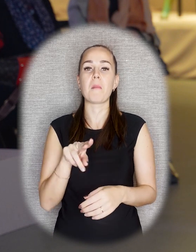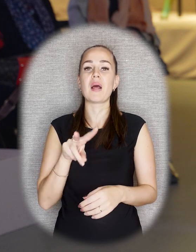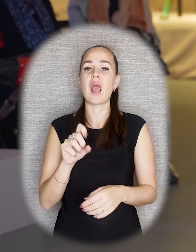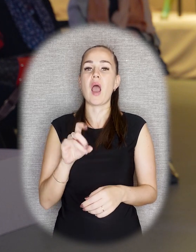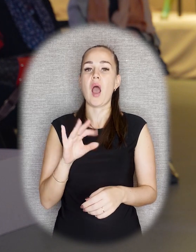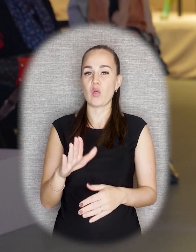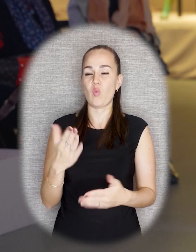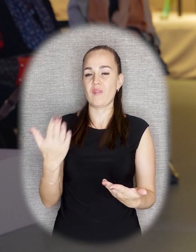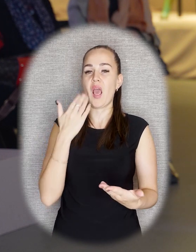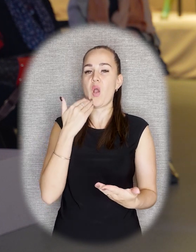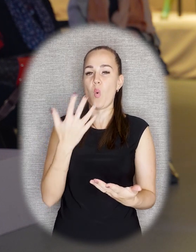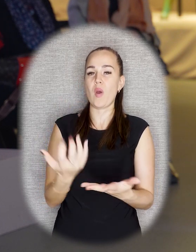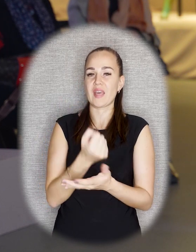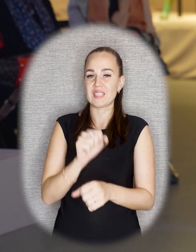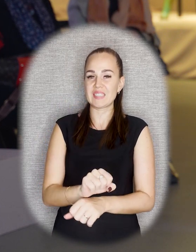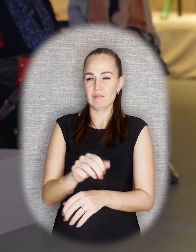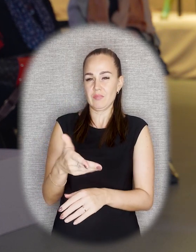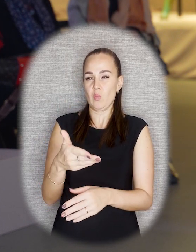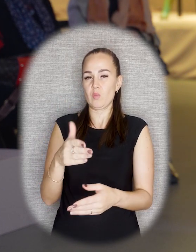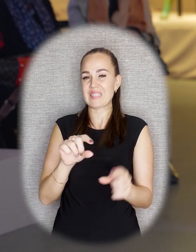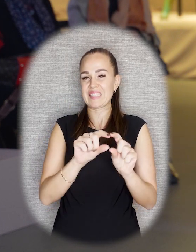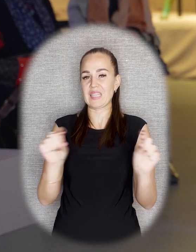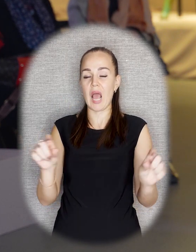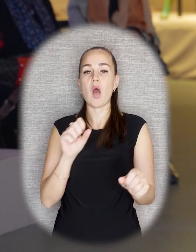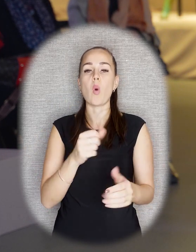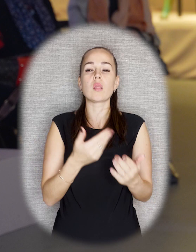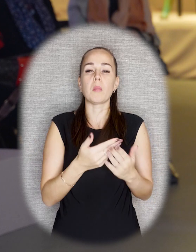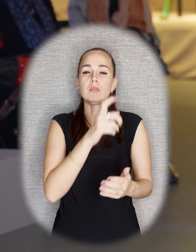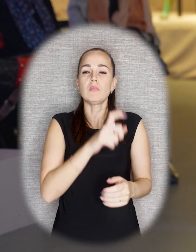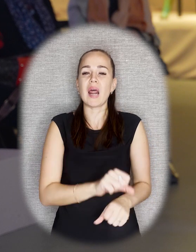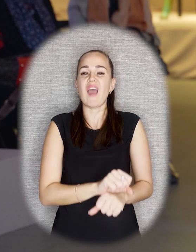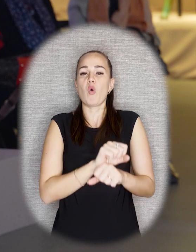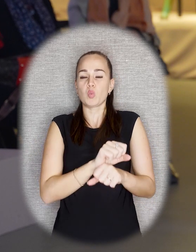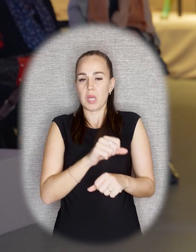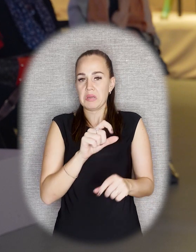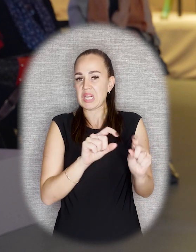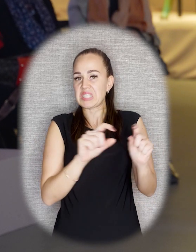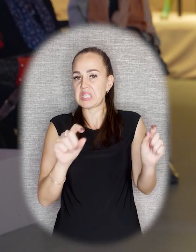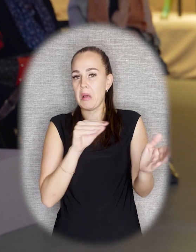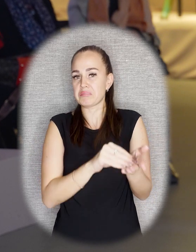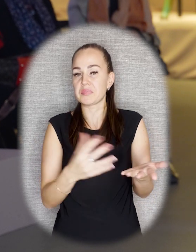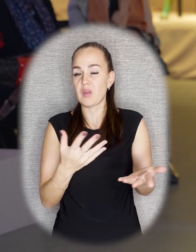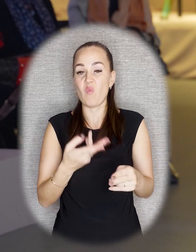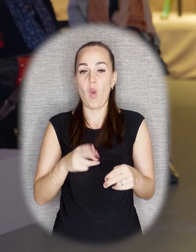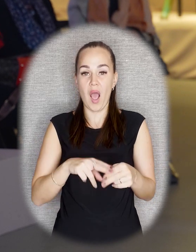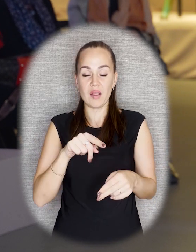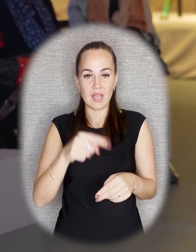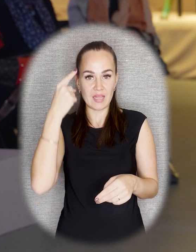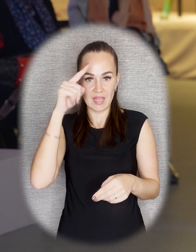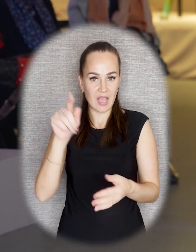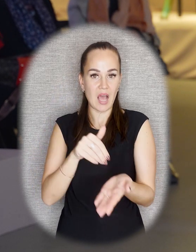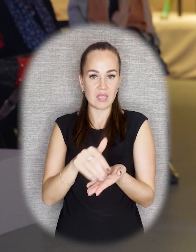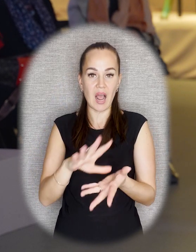Плеханова совпадали с идеями Ленина. И от этой идеи отказались. Хотя изначально